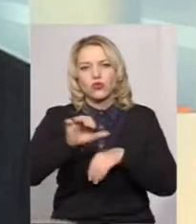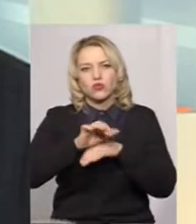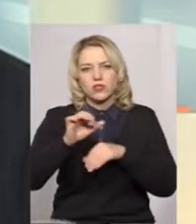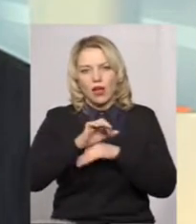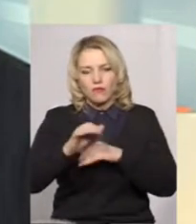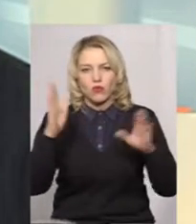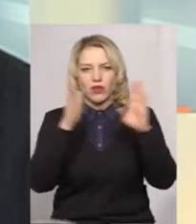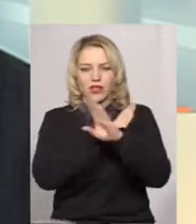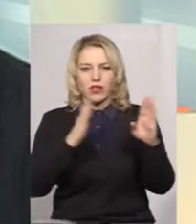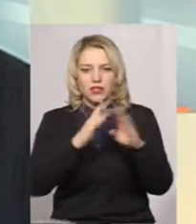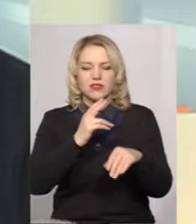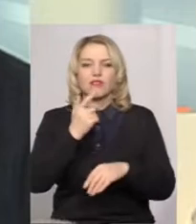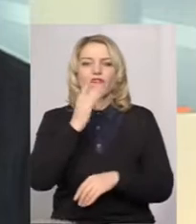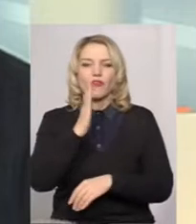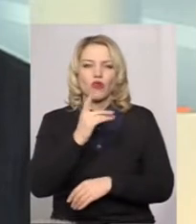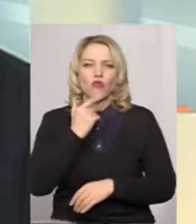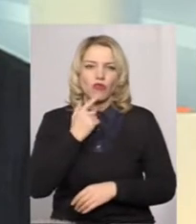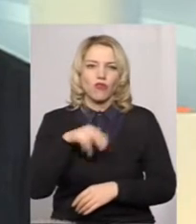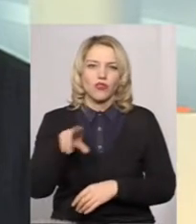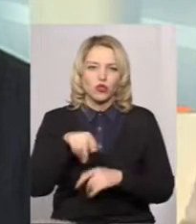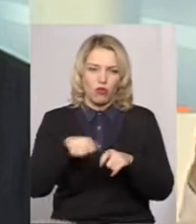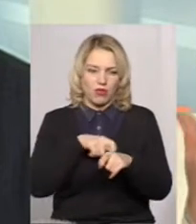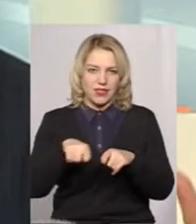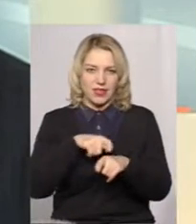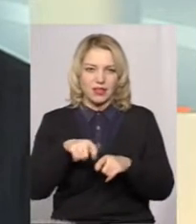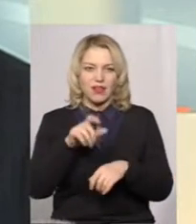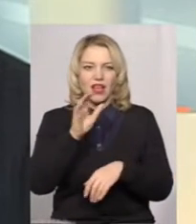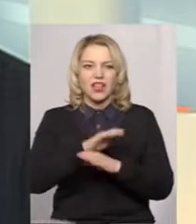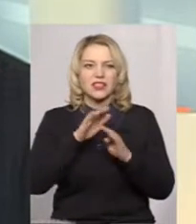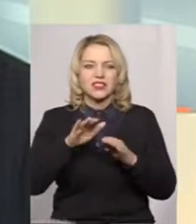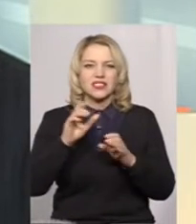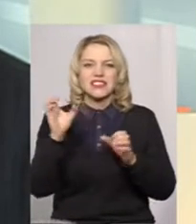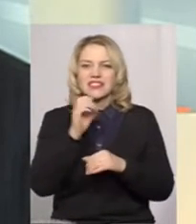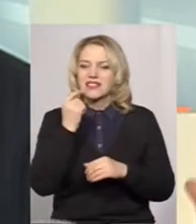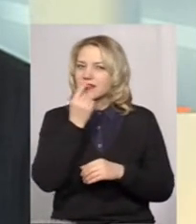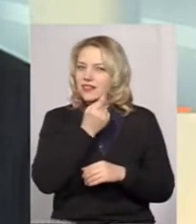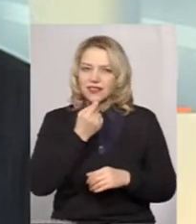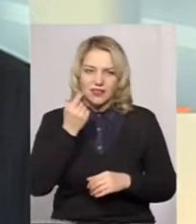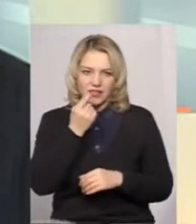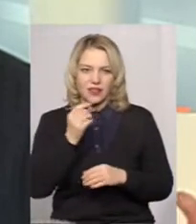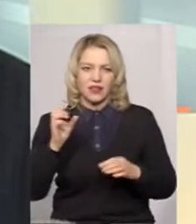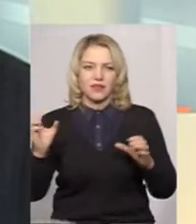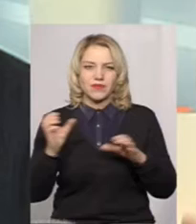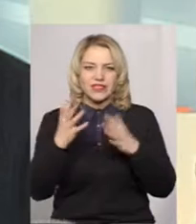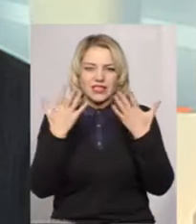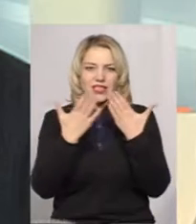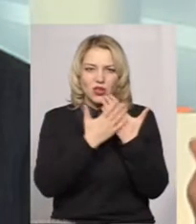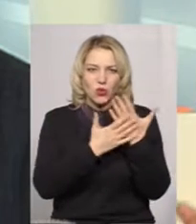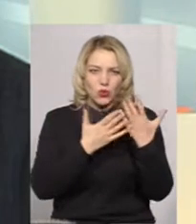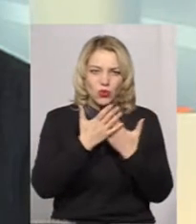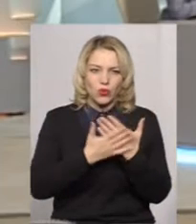до тканин. І в дітей синюшність навколо губ, синюшність рук,